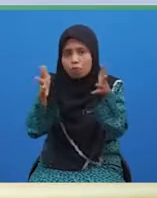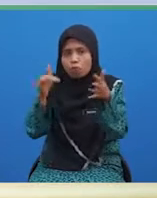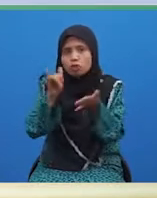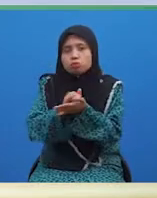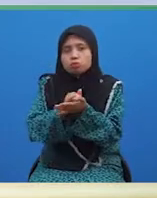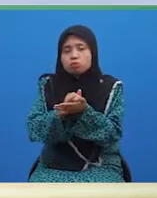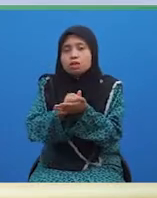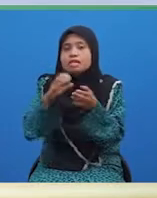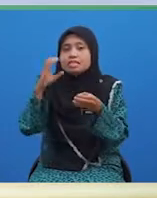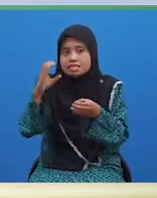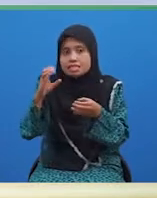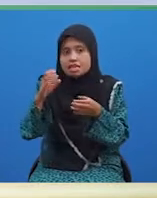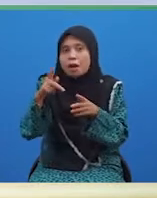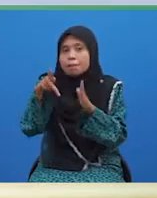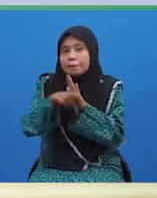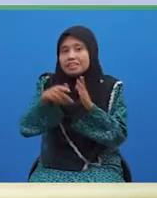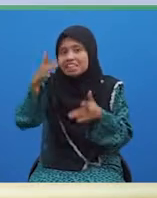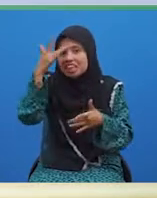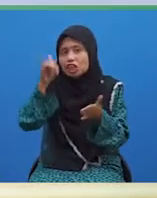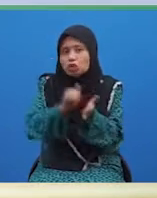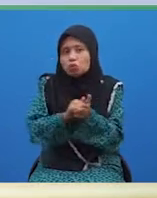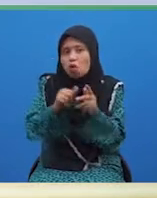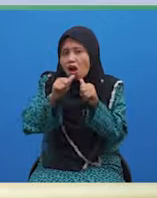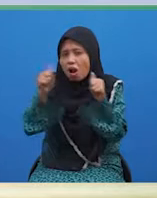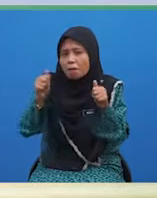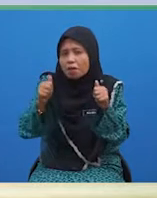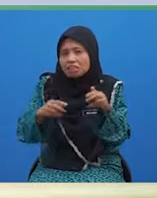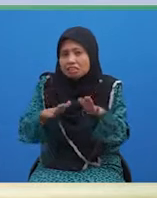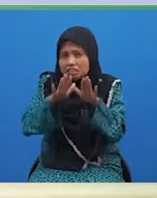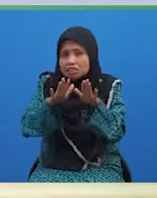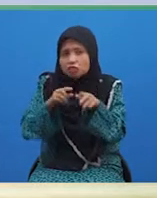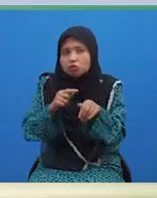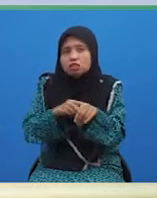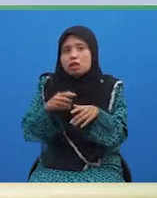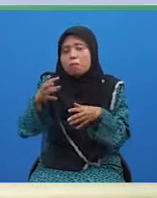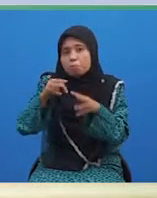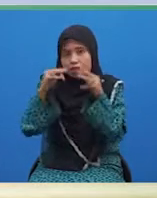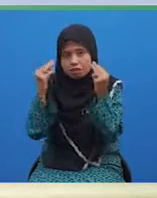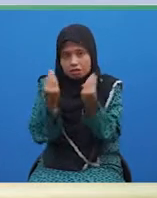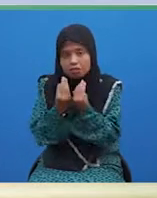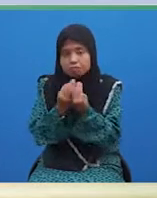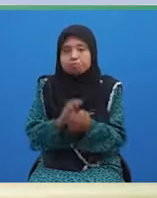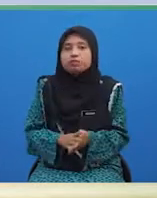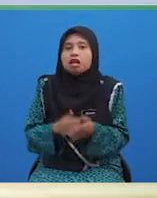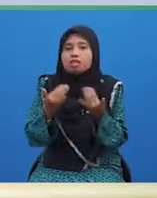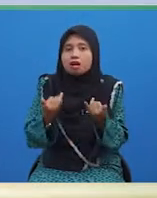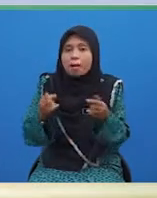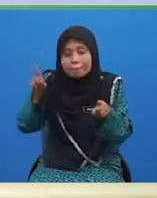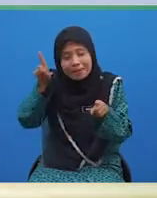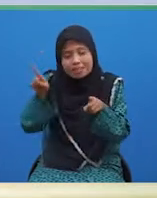Dan ayat C, penyakit itu amat digeruni masyarakat. Sekarang,